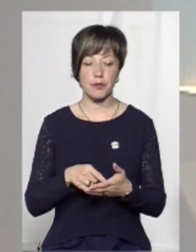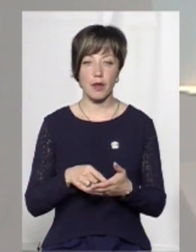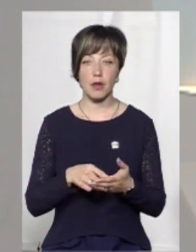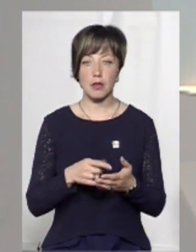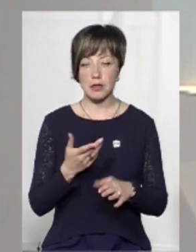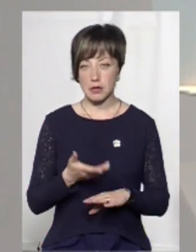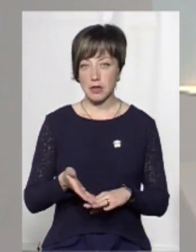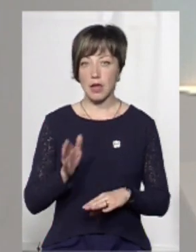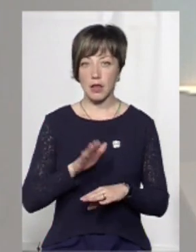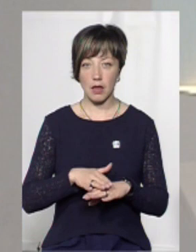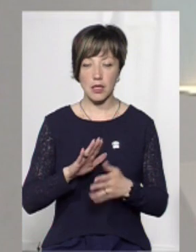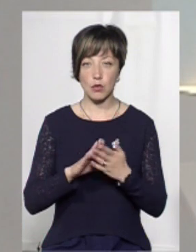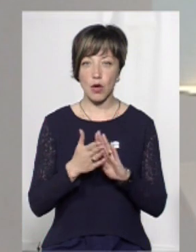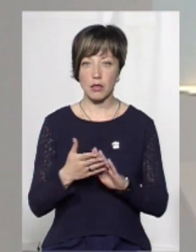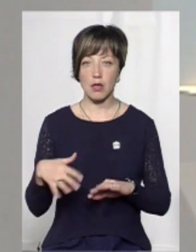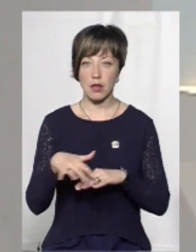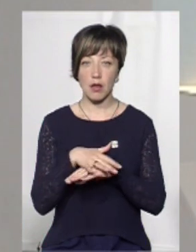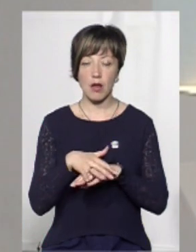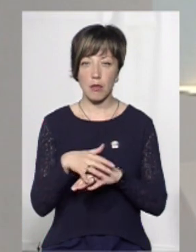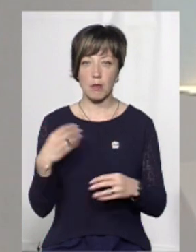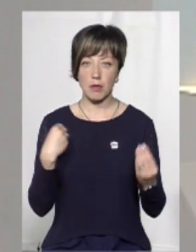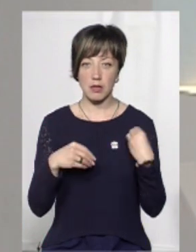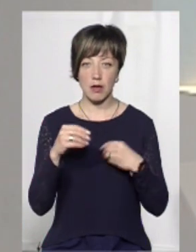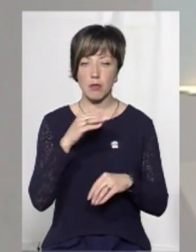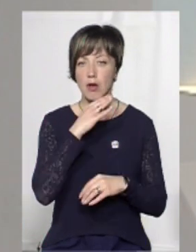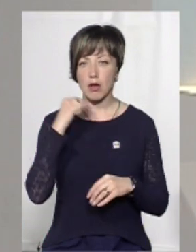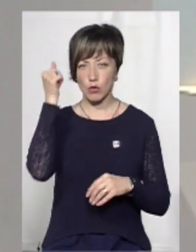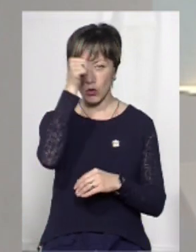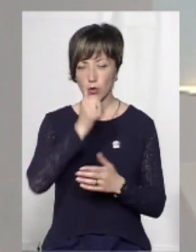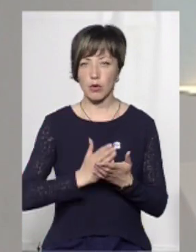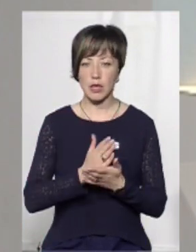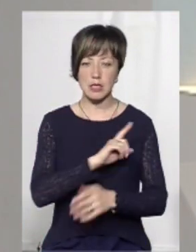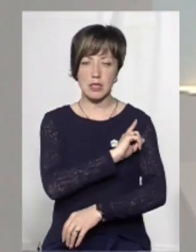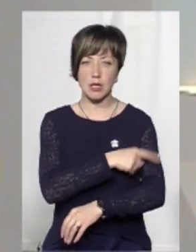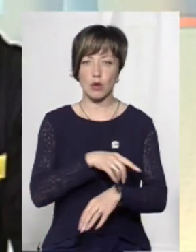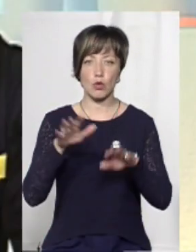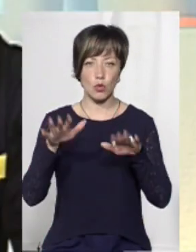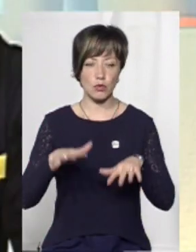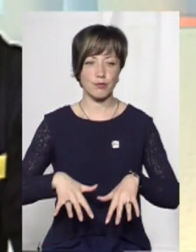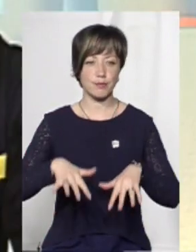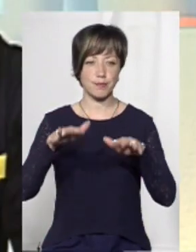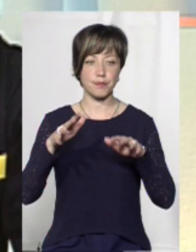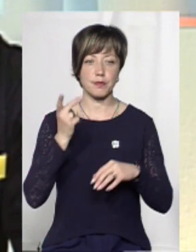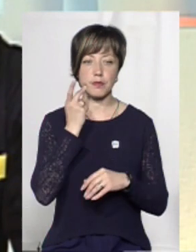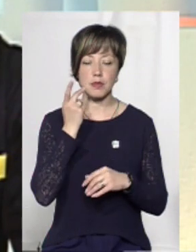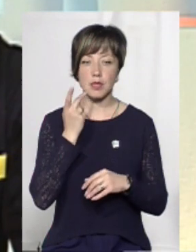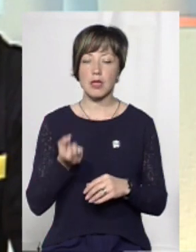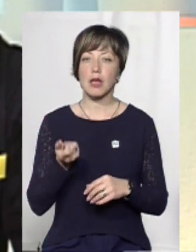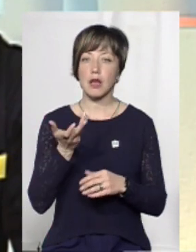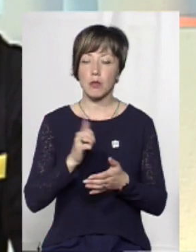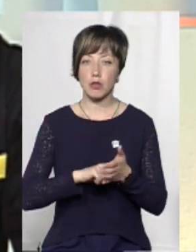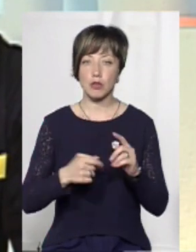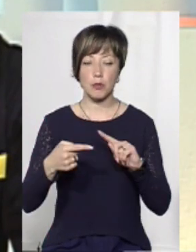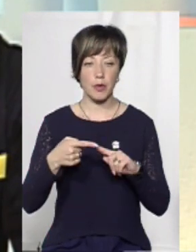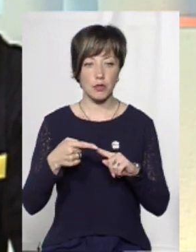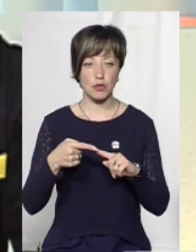складна ситуація на речовому ринку, і вже рокам, тобто завжди, як тільки сильний дощ, його підтоплює. Тут є кілька факторів.